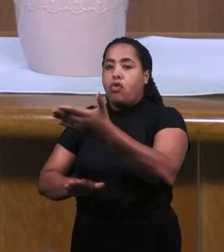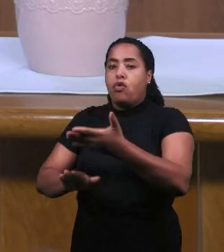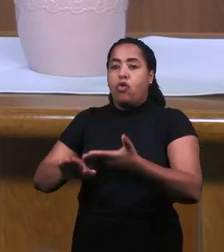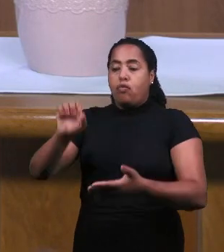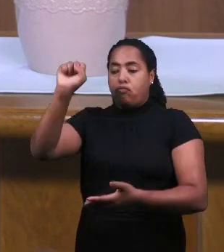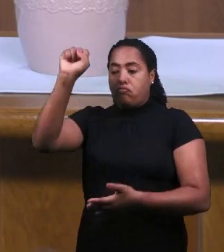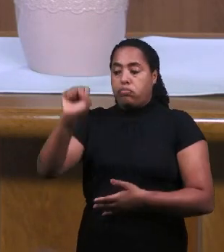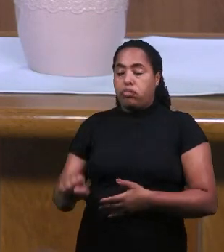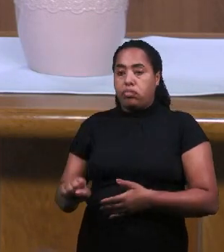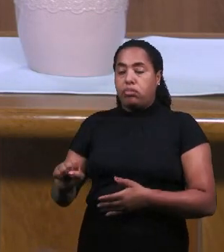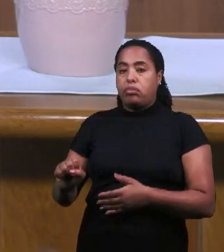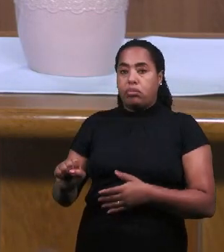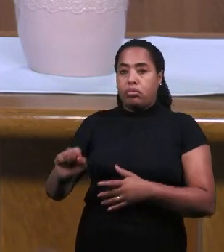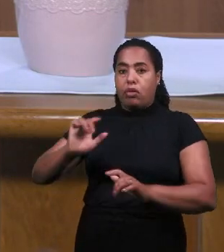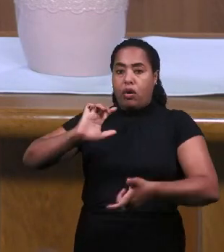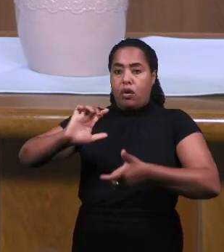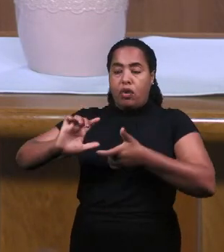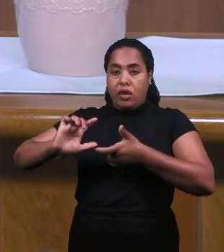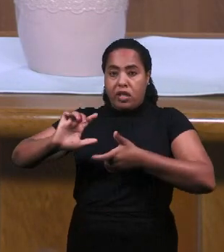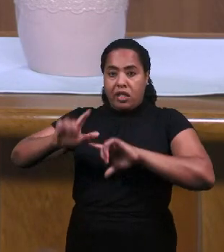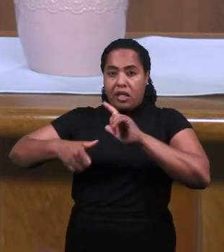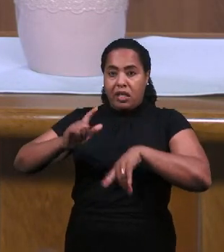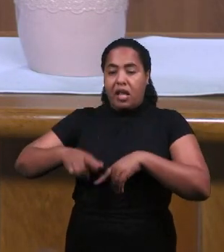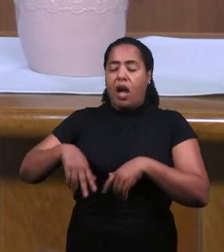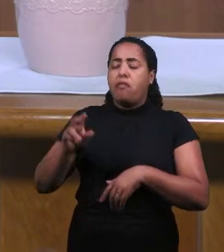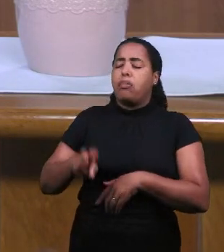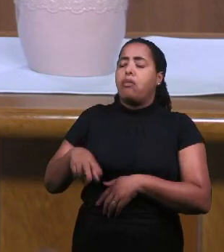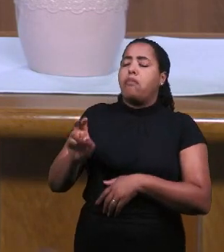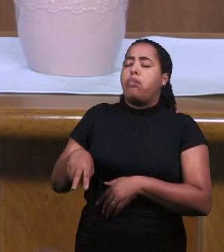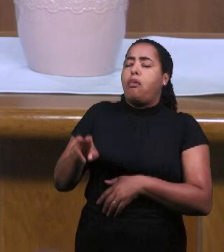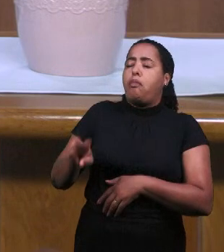Заткнуть Дух пророческий В Израиле